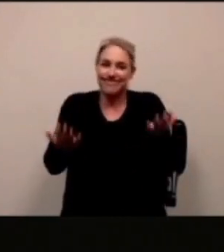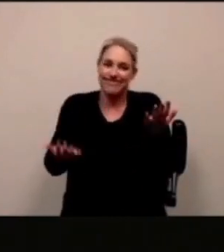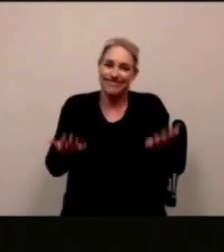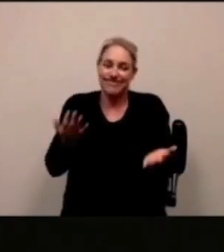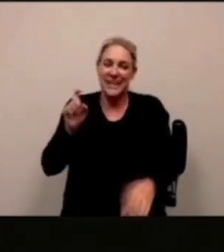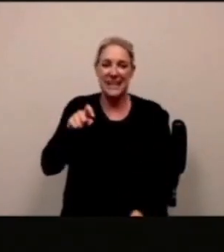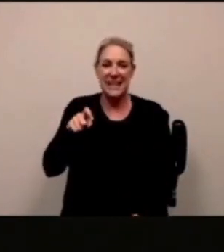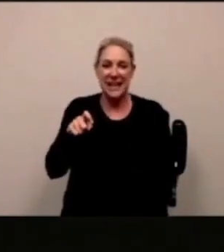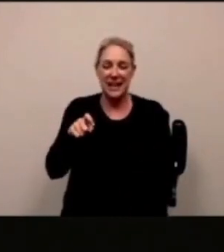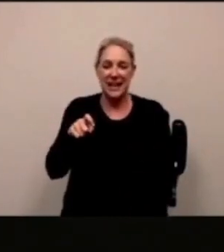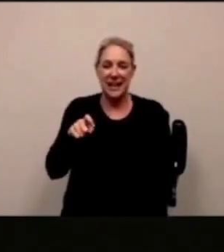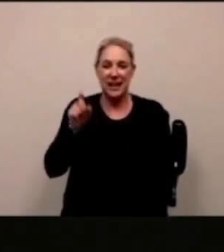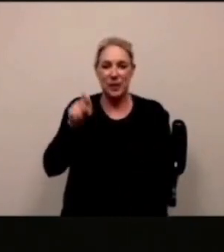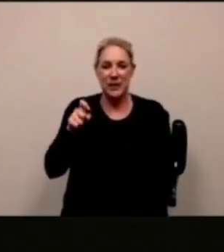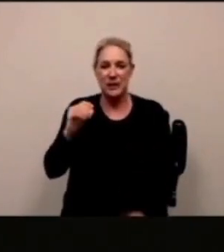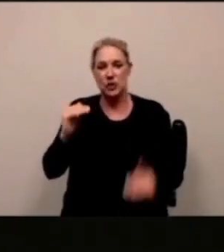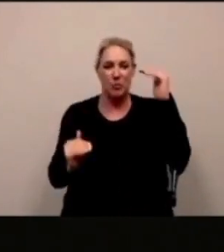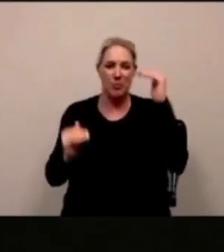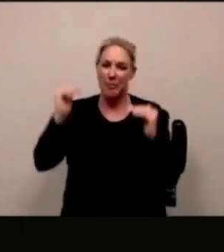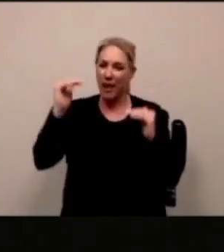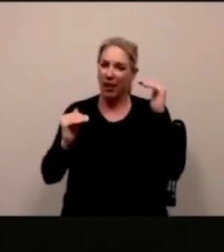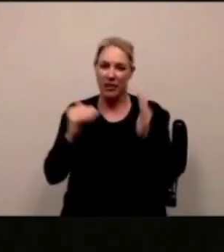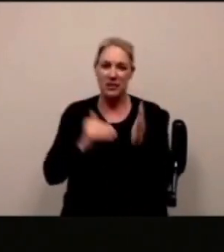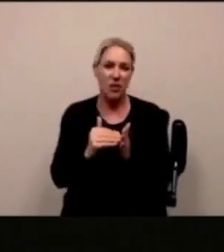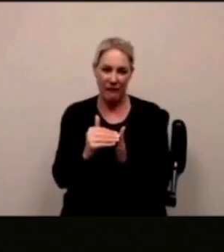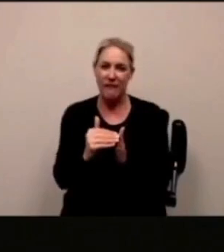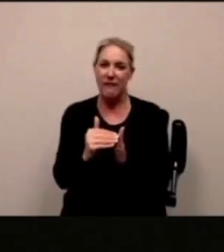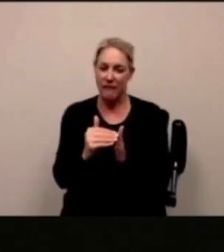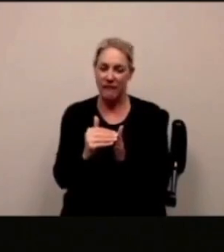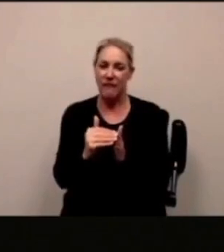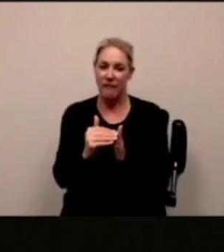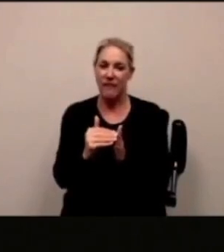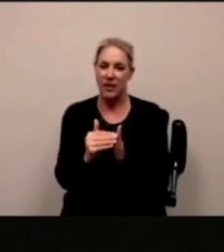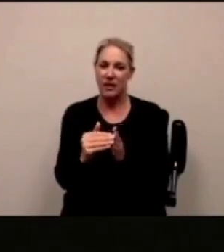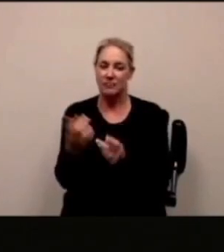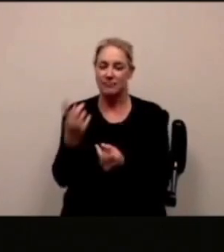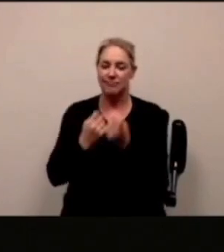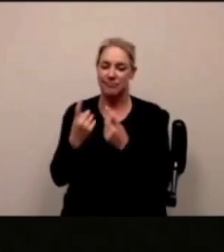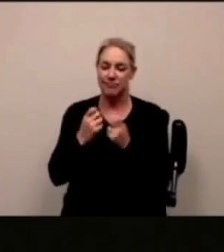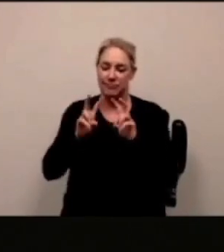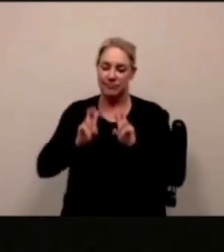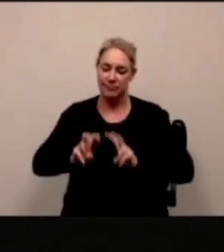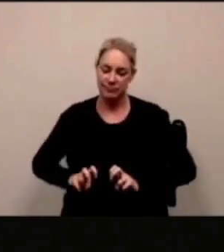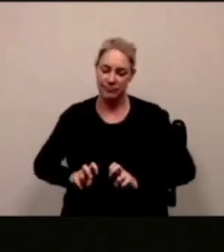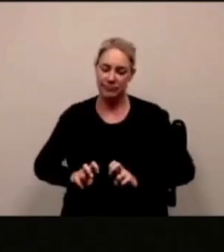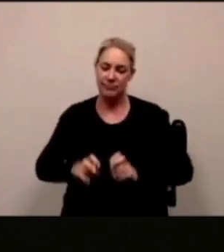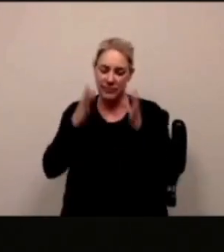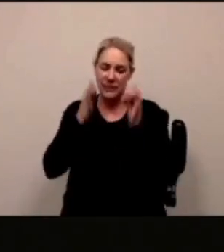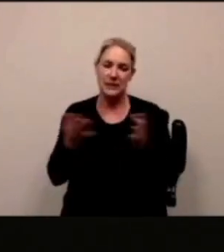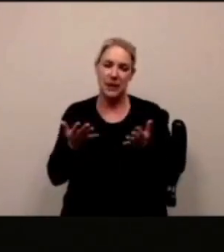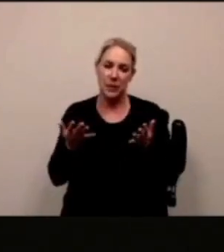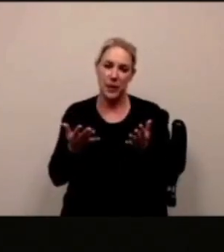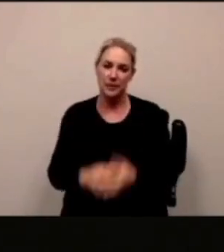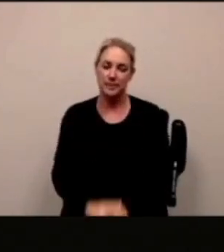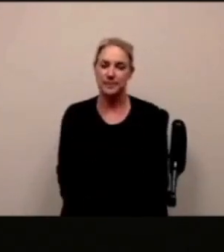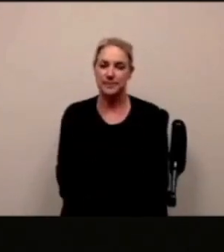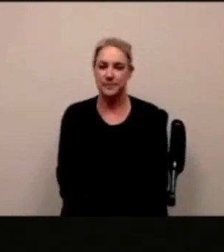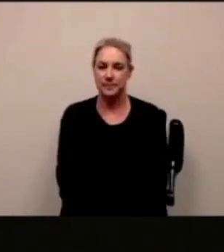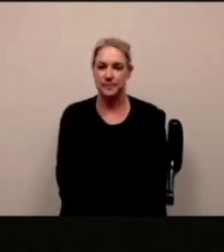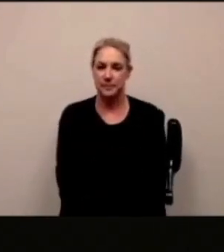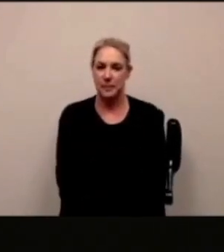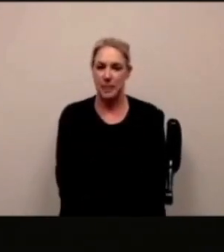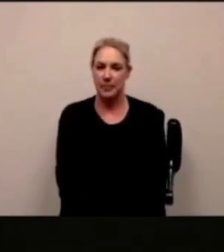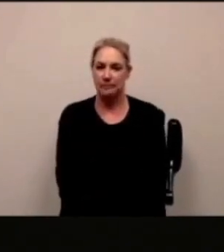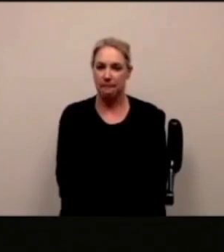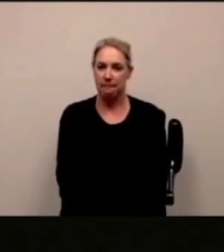semplice per far sì che sia più accogliente per tutti stiamo cercando di incontrare sempre quell'equilibrio